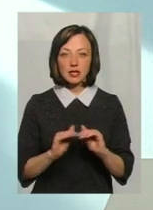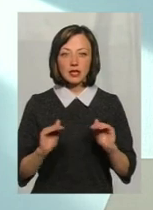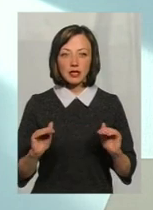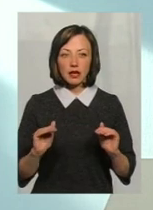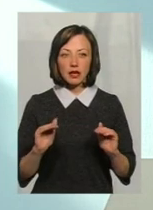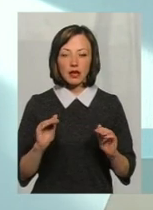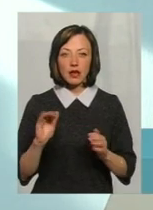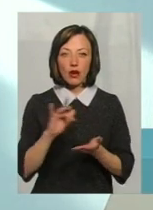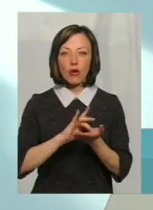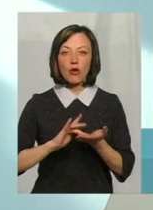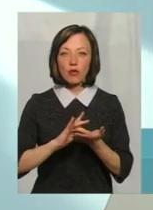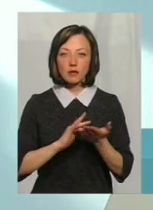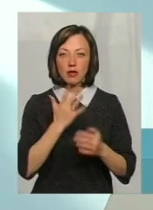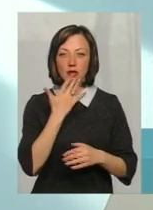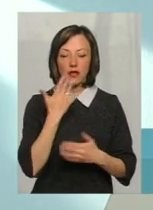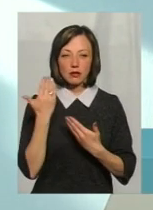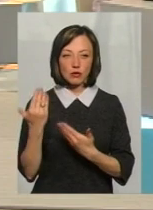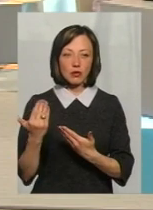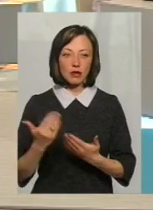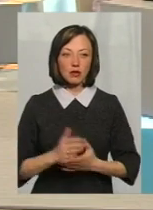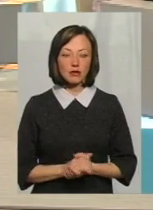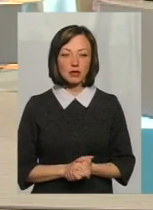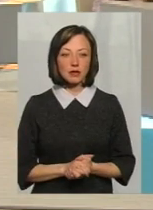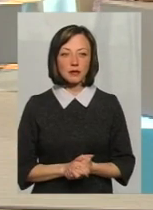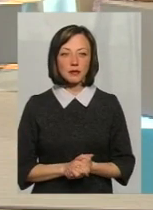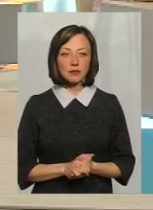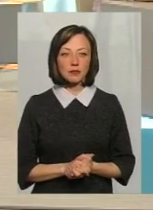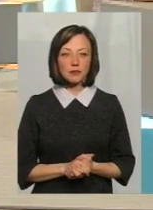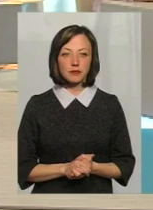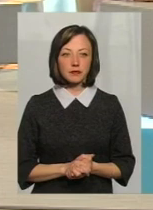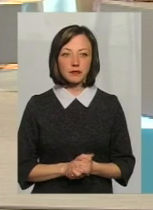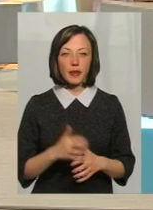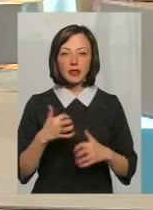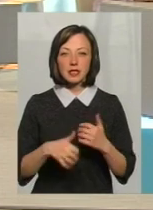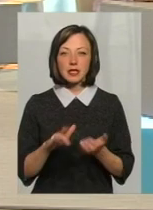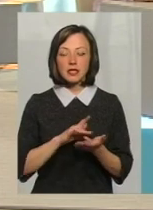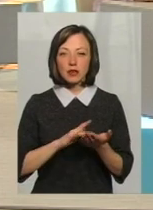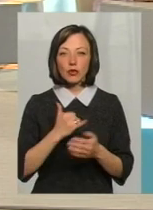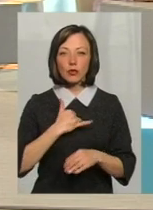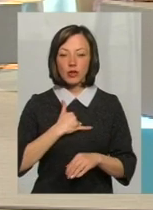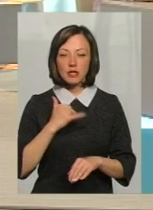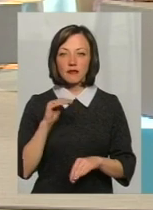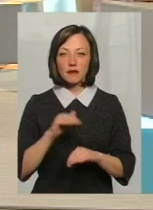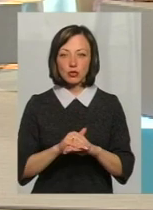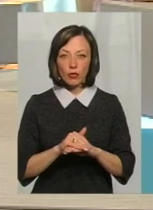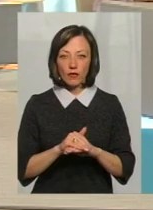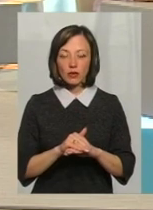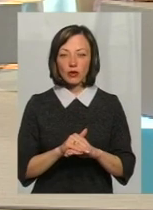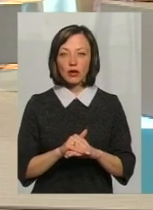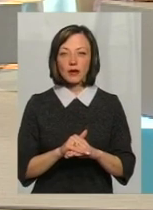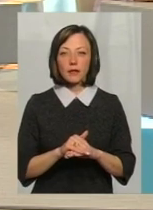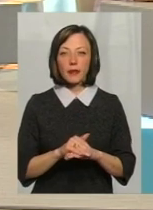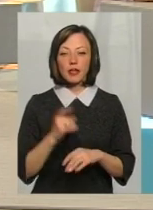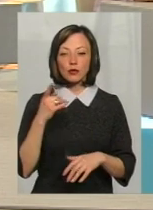ромської... Короче, серед ціган. Вона зафіксовано. От,